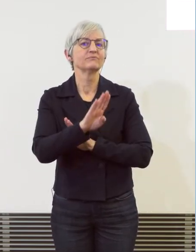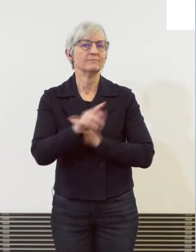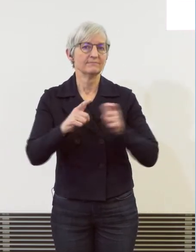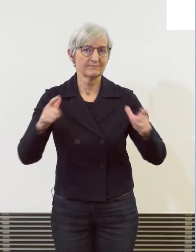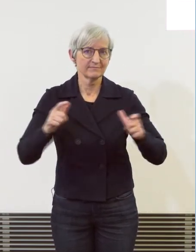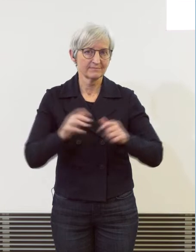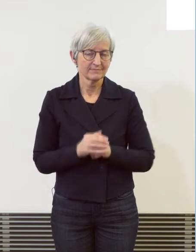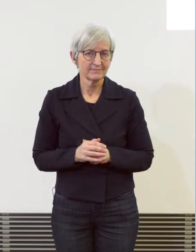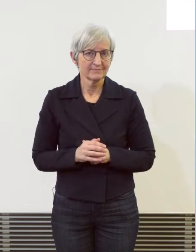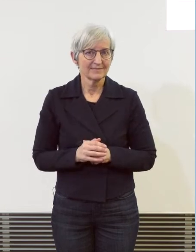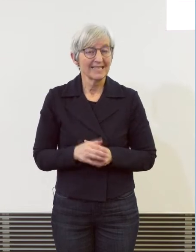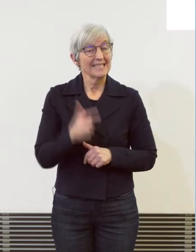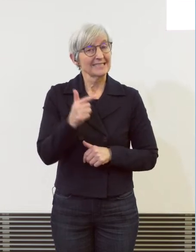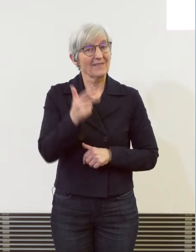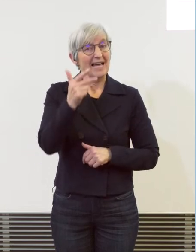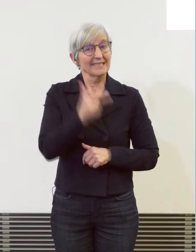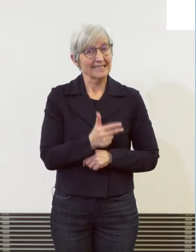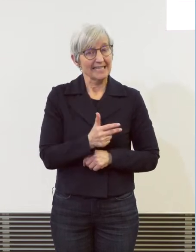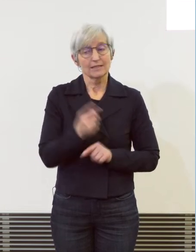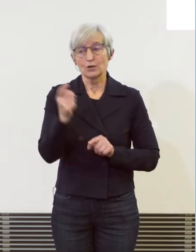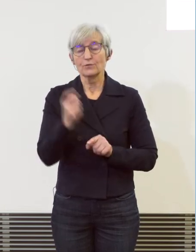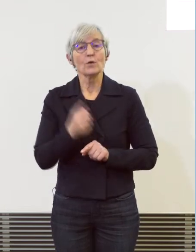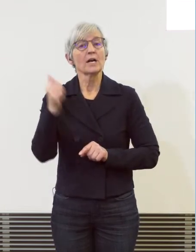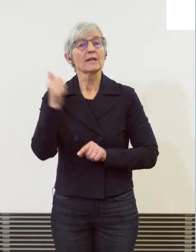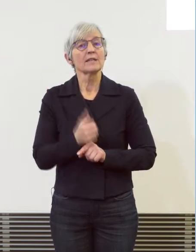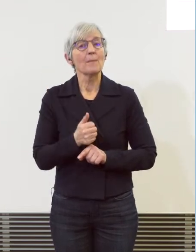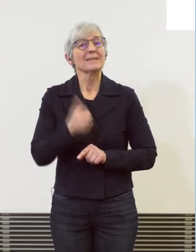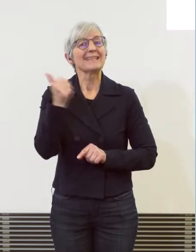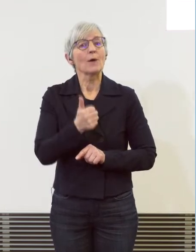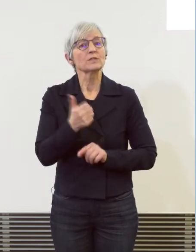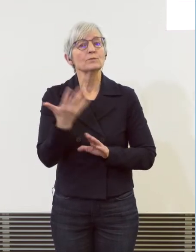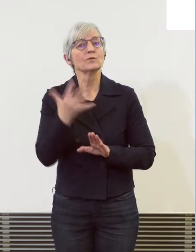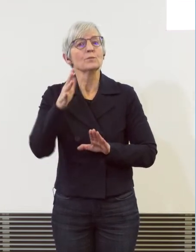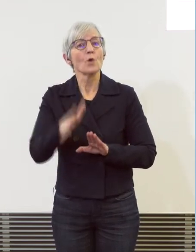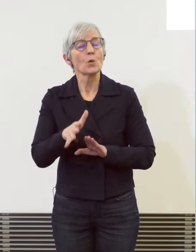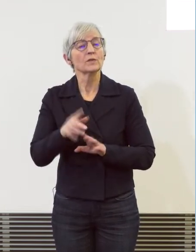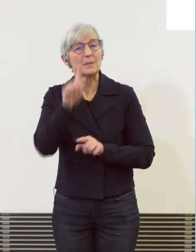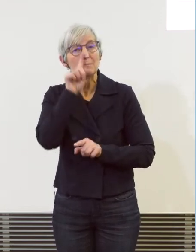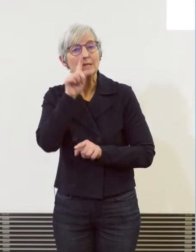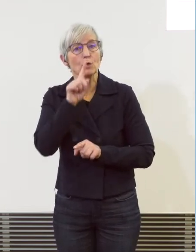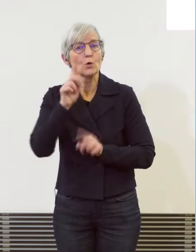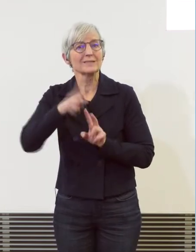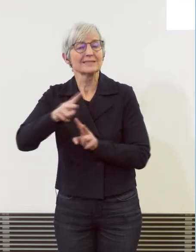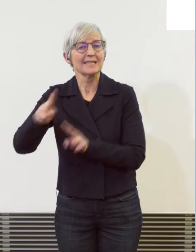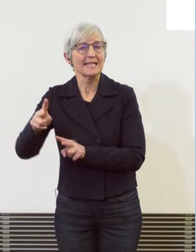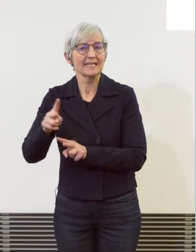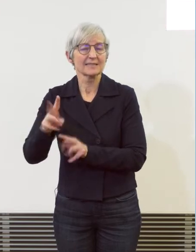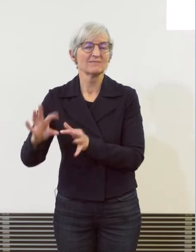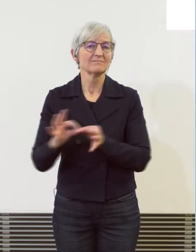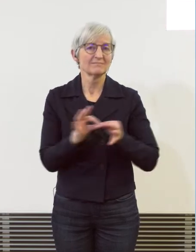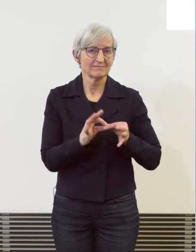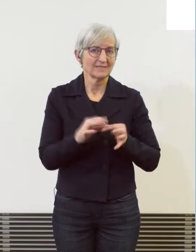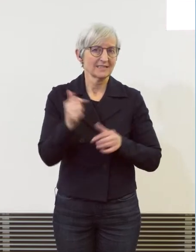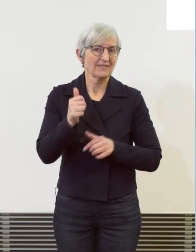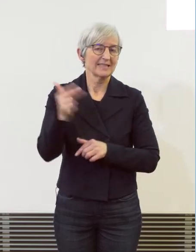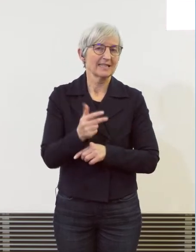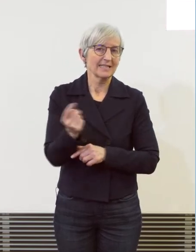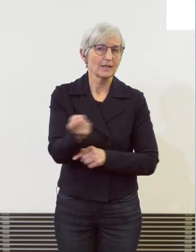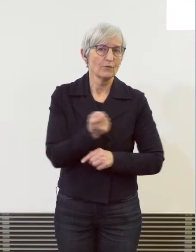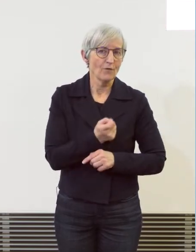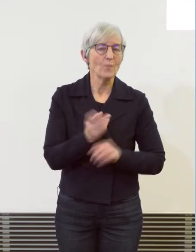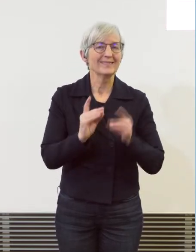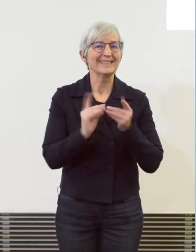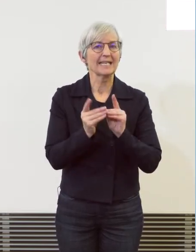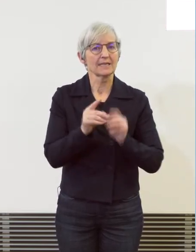rund 2 Drittel von den knapp 1'500 Betrugsdelikten hat es sich im vergangenen Jahr um digitale Betrugsformen gehandelt.